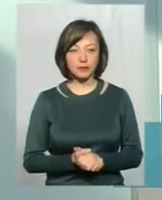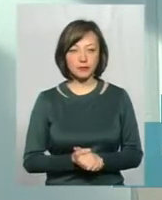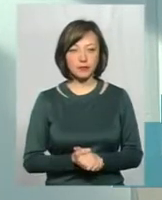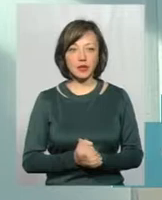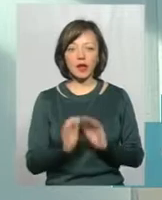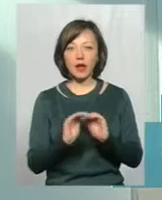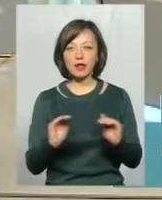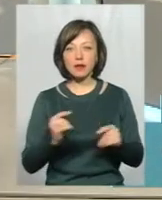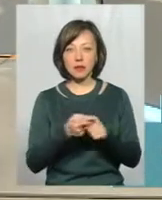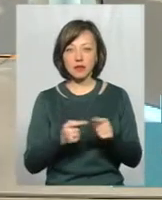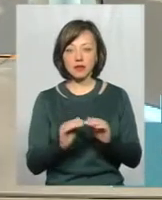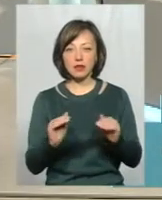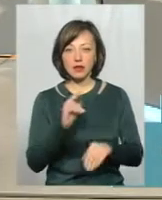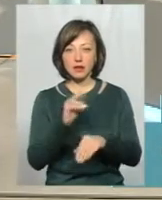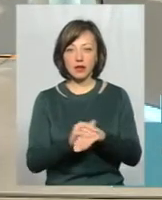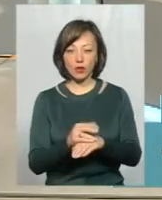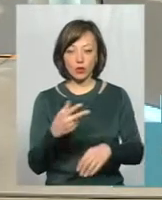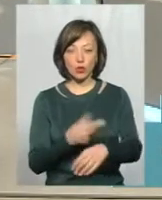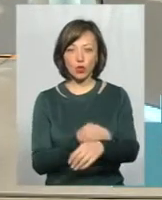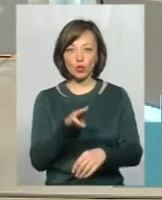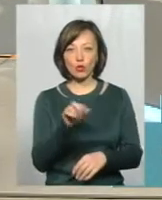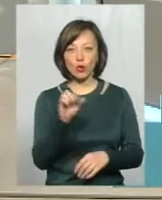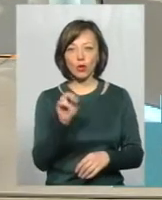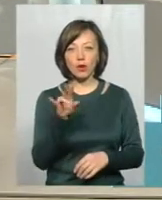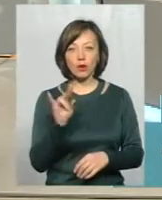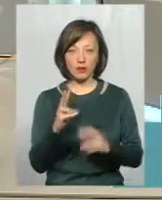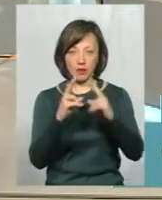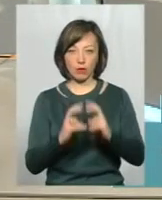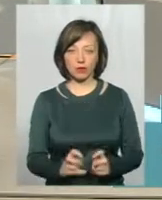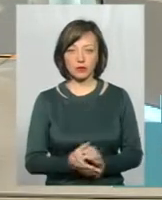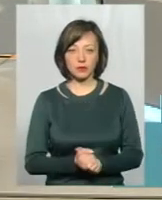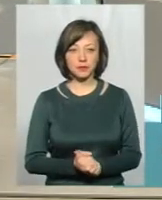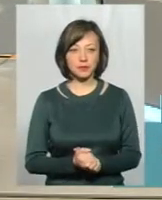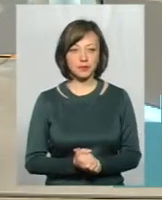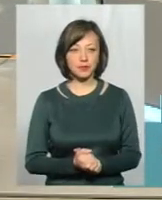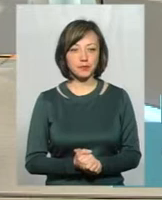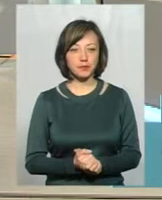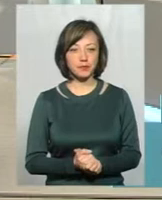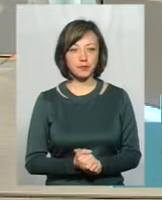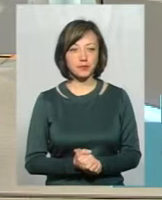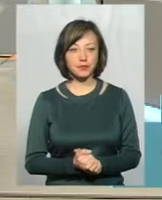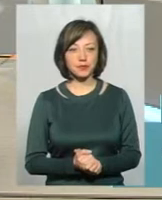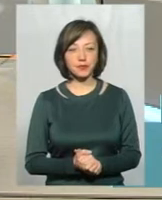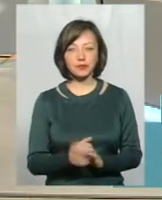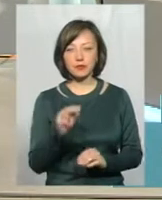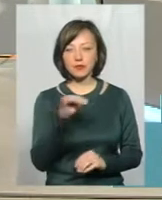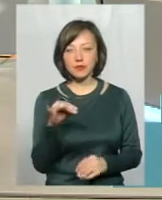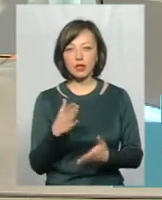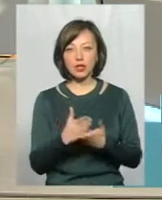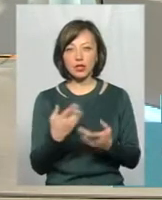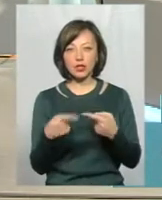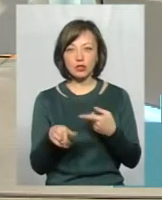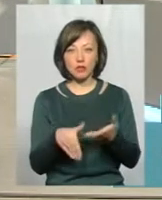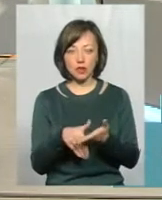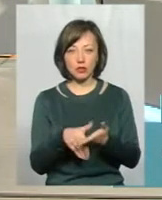діти, половина дітей виявлена путем туберкуліно-діагностіки обслідування. Не скажіть, будь ласка, чі інші методи все ж таки виявлені